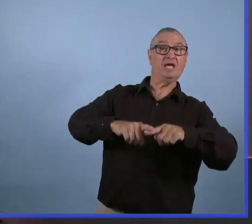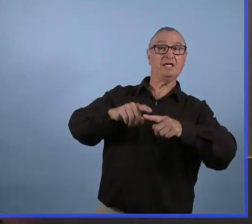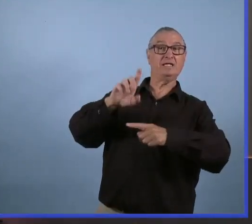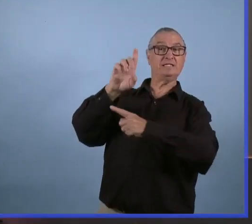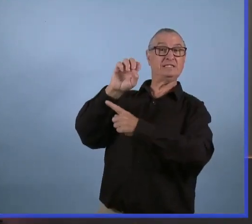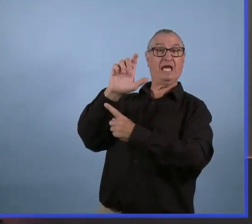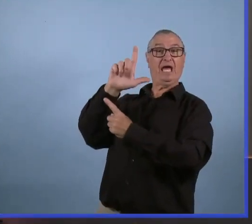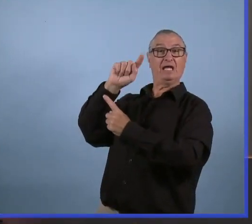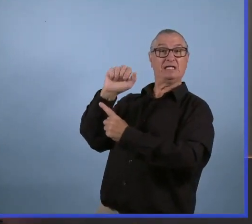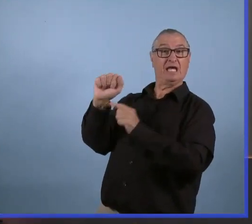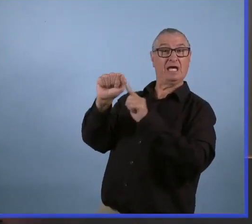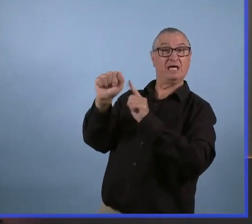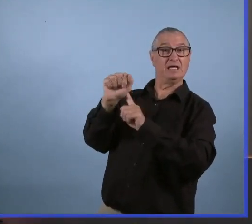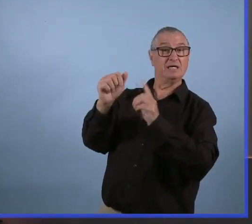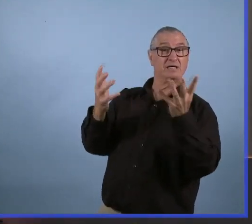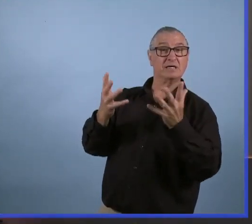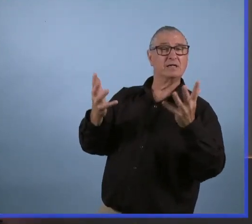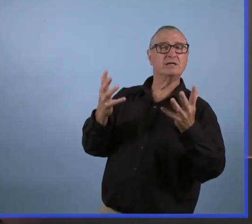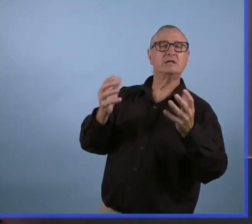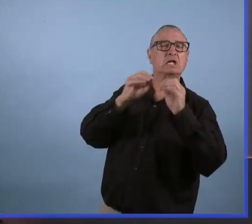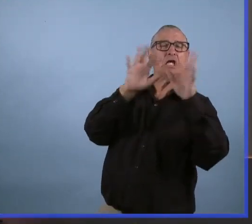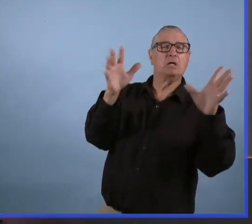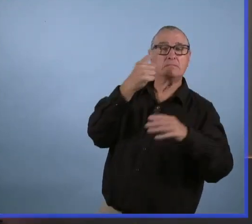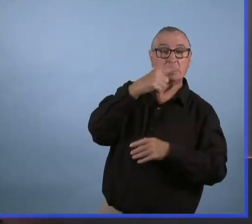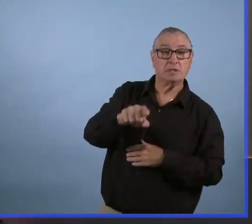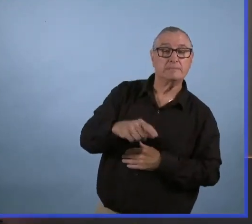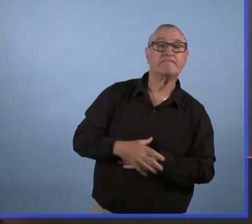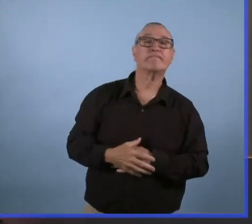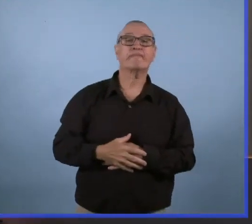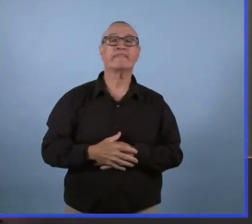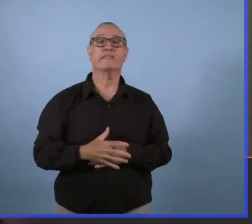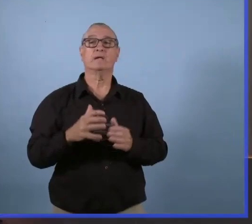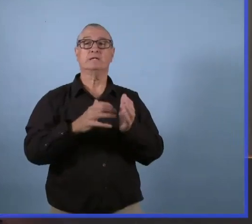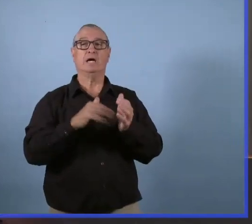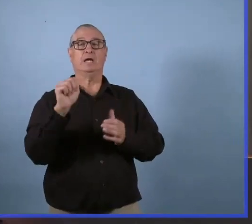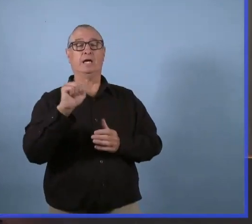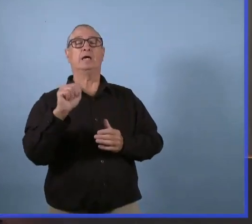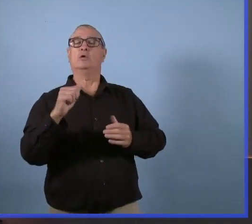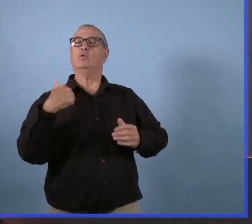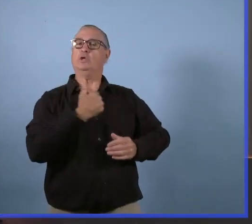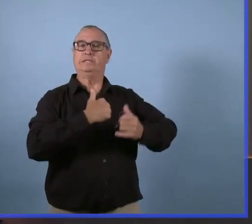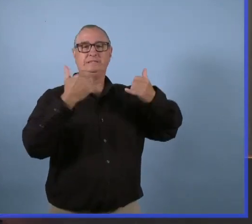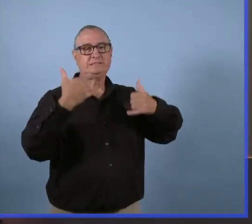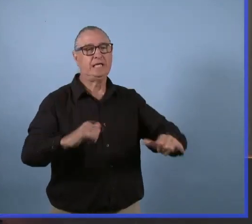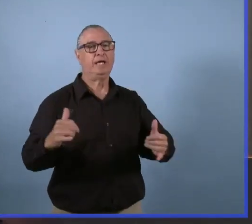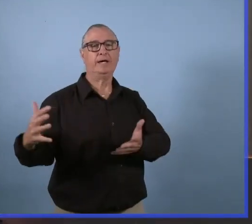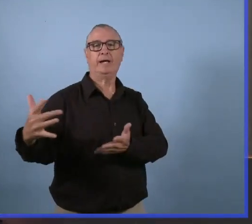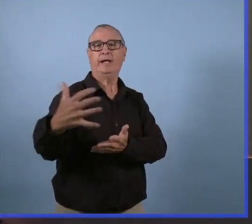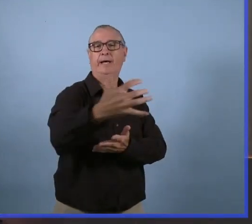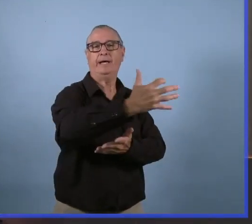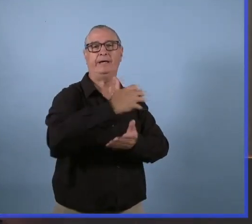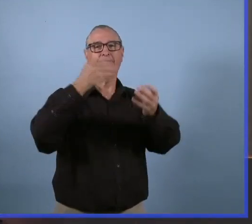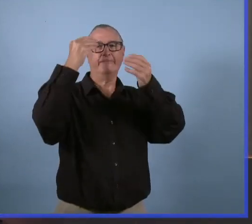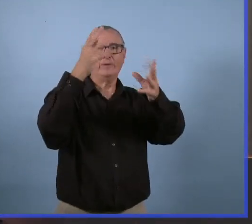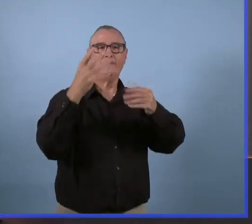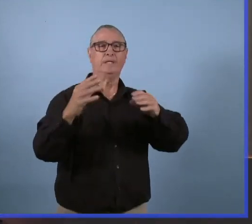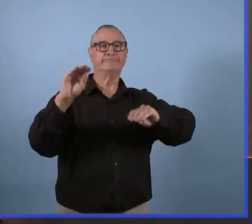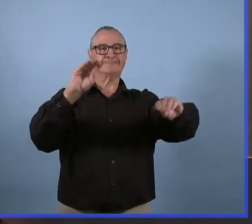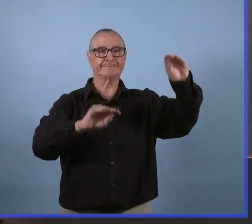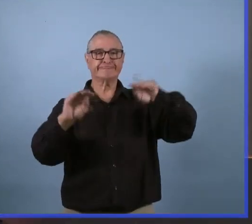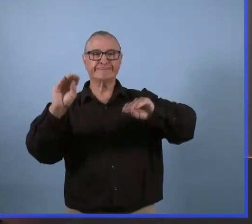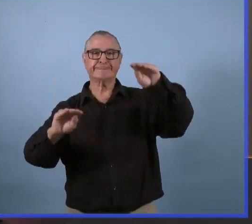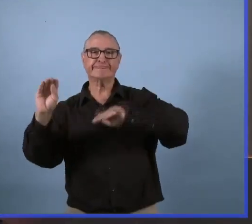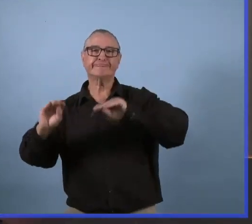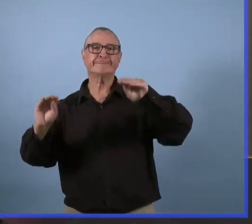C'est une question hypothétique. faut vraiment qu'on fasse le modèle avec le Delta variant. est en train de travailler à l'heure actuelle. Il faudra qu'on